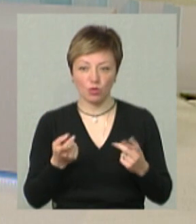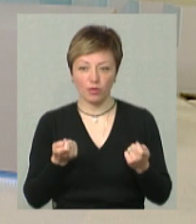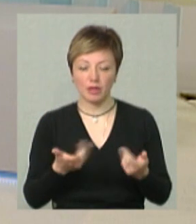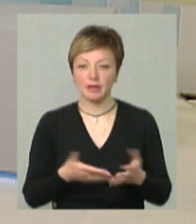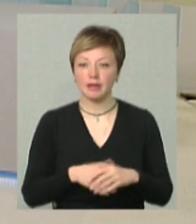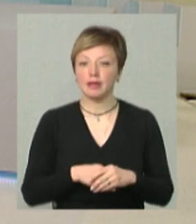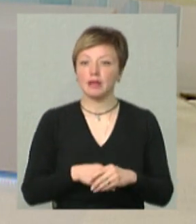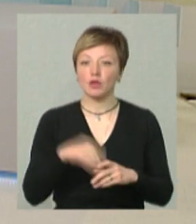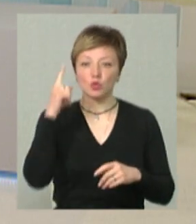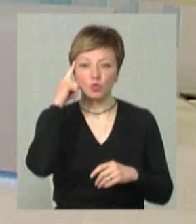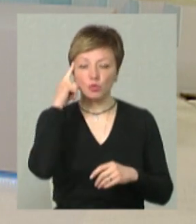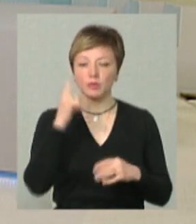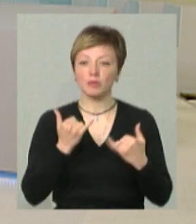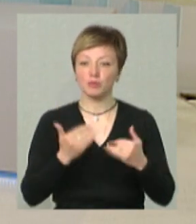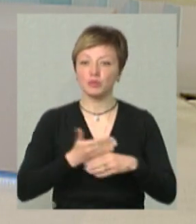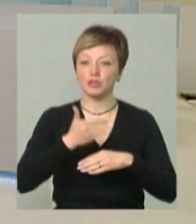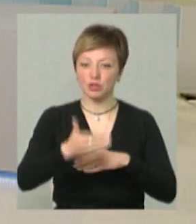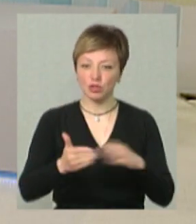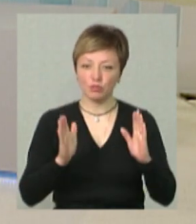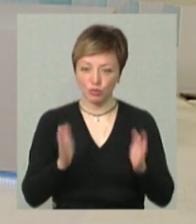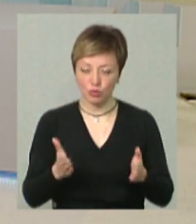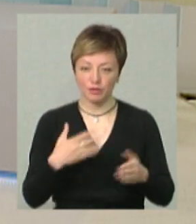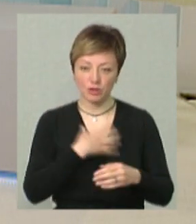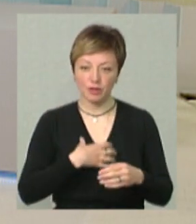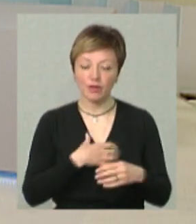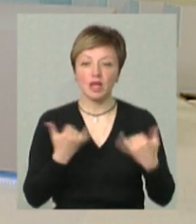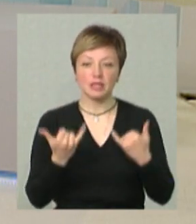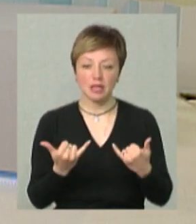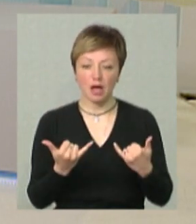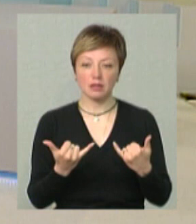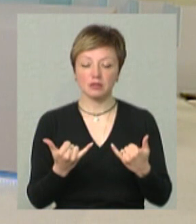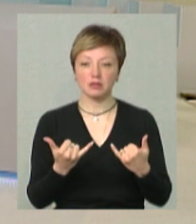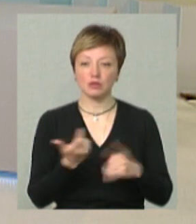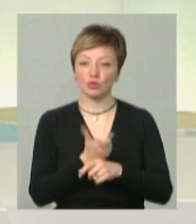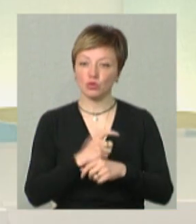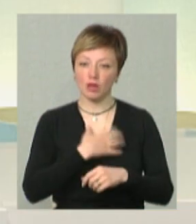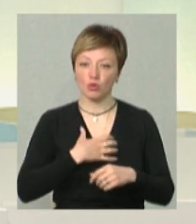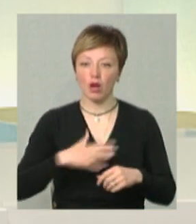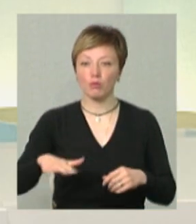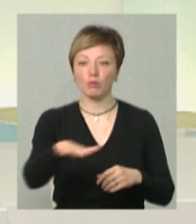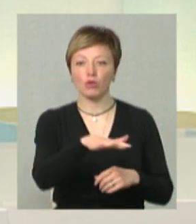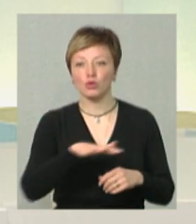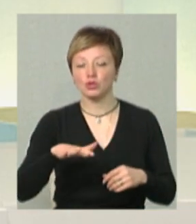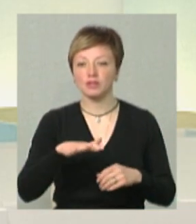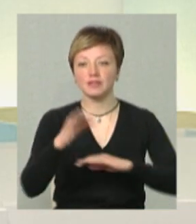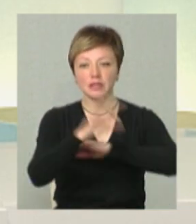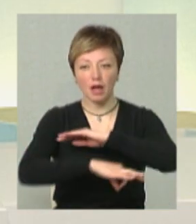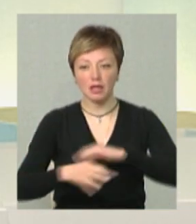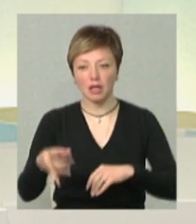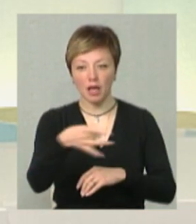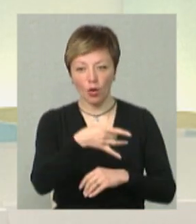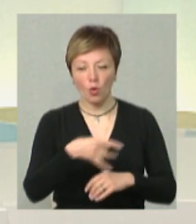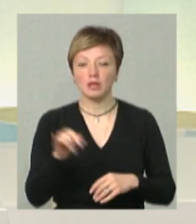Резаковано. Я думаю, що це на часі буде трошки пізніше. Зараз дуже актуальні площі вже в західних